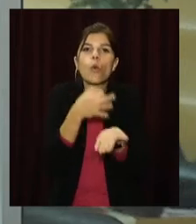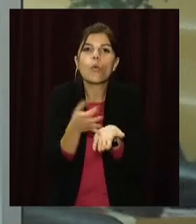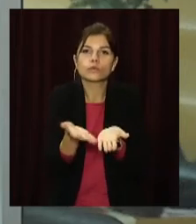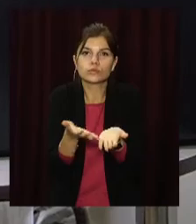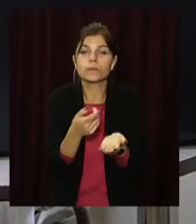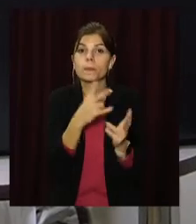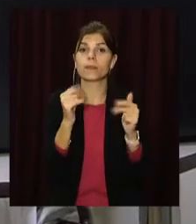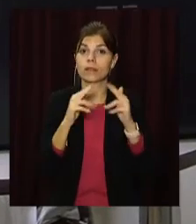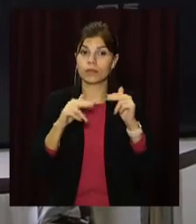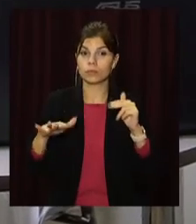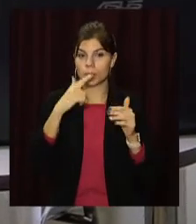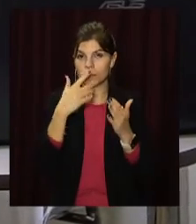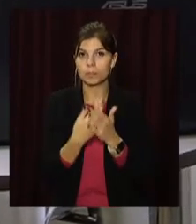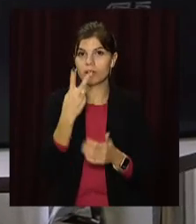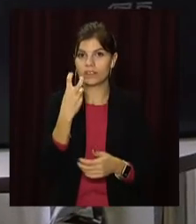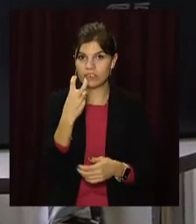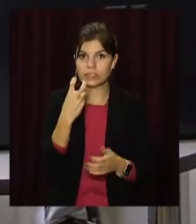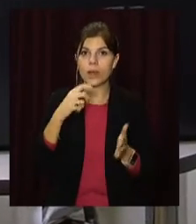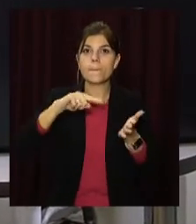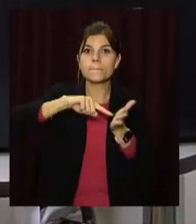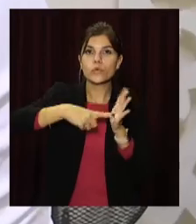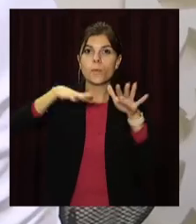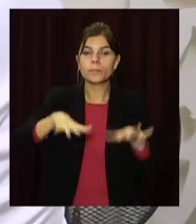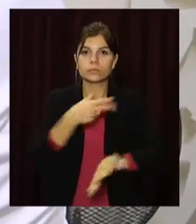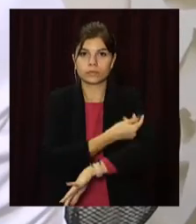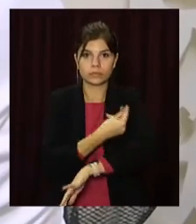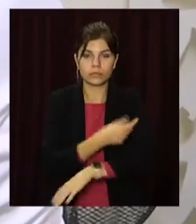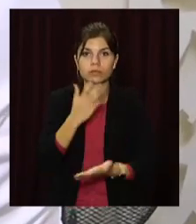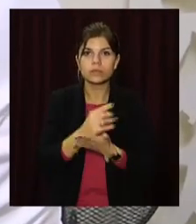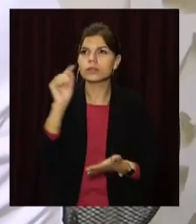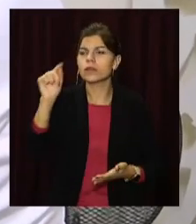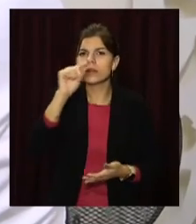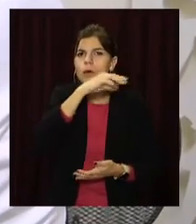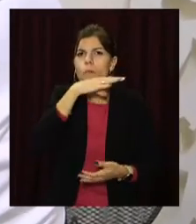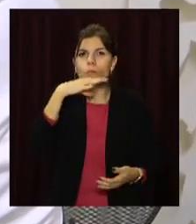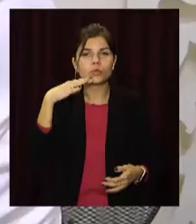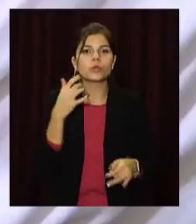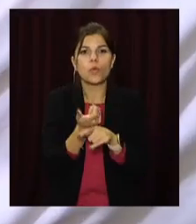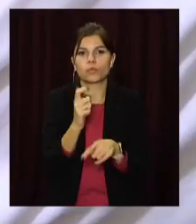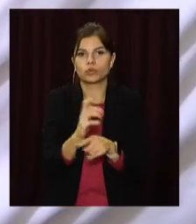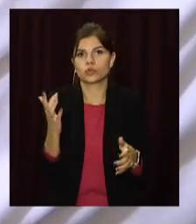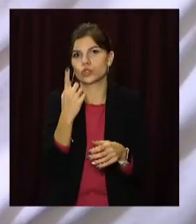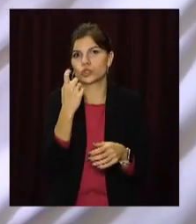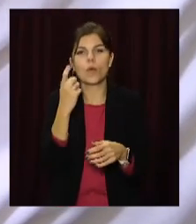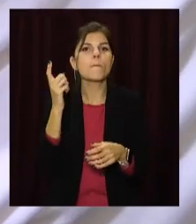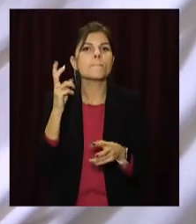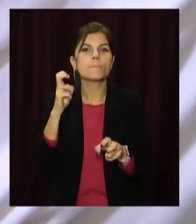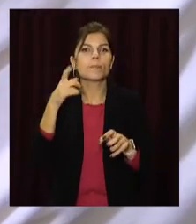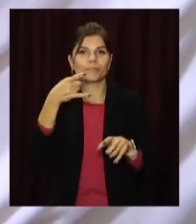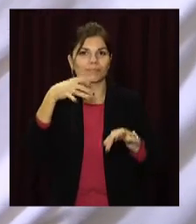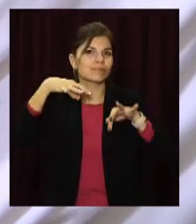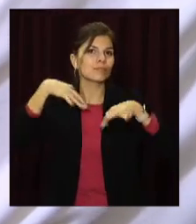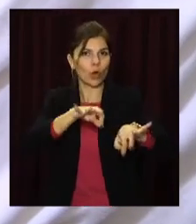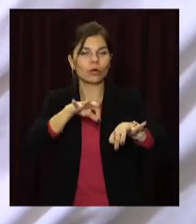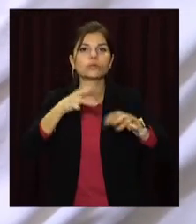Дніпропетровщині працює понад 200 пунктів щеплення, три десятка центрів вакцинації та більш ніж сотня мобільних бригад. Це